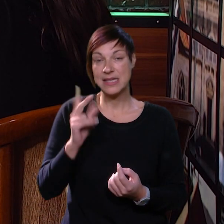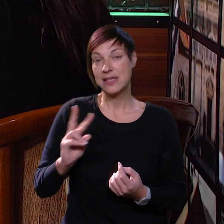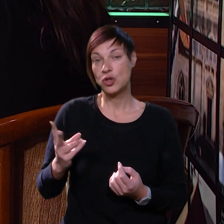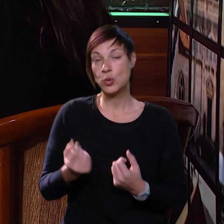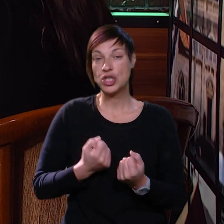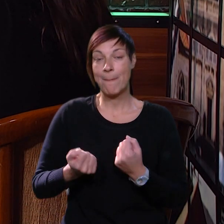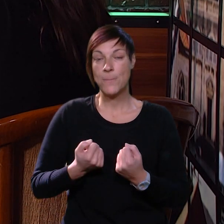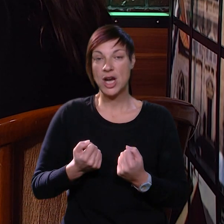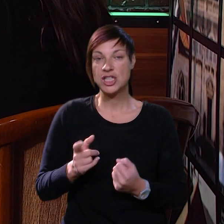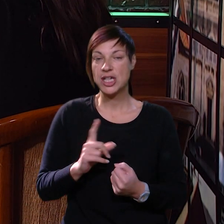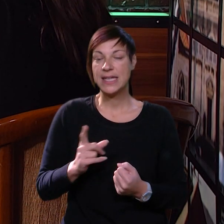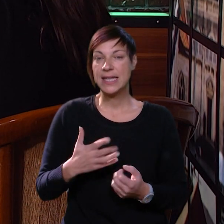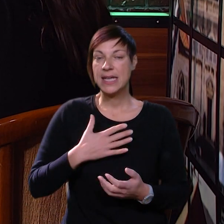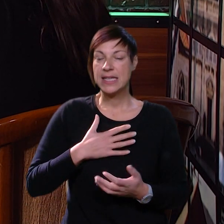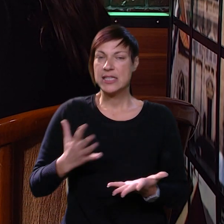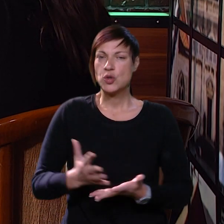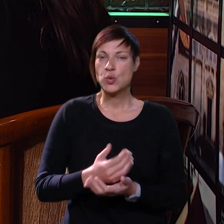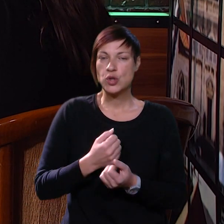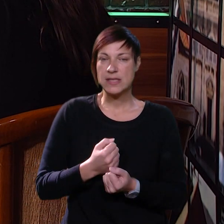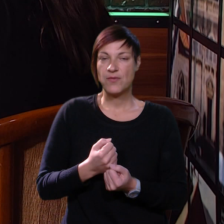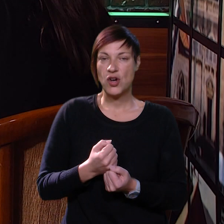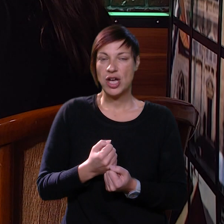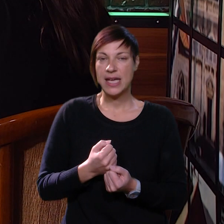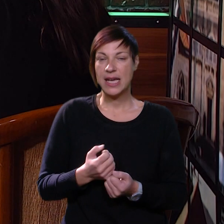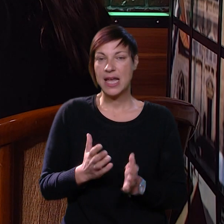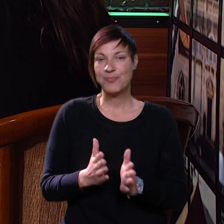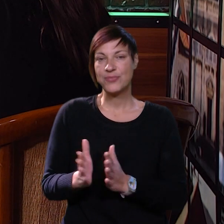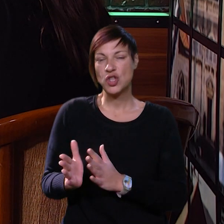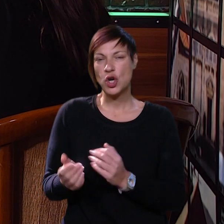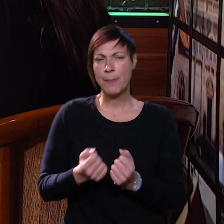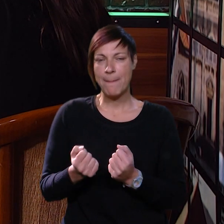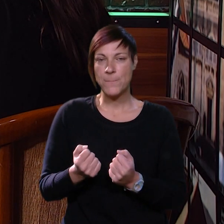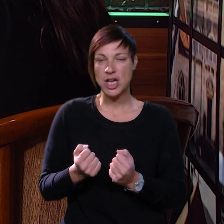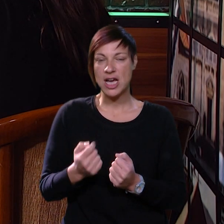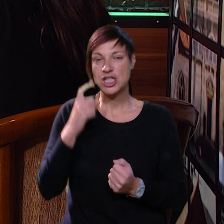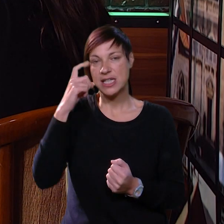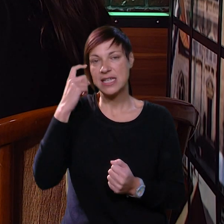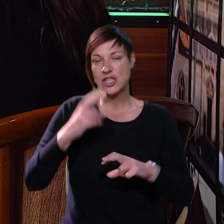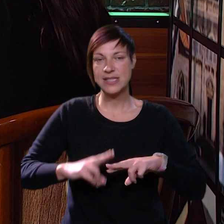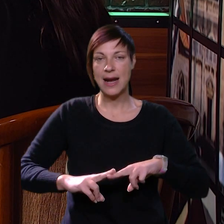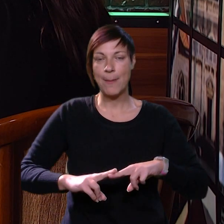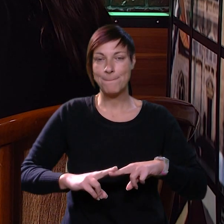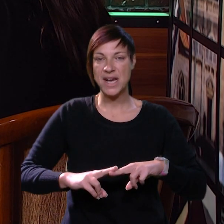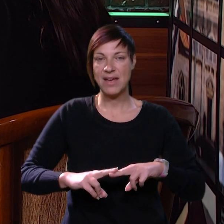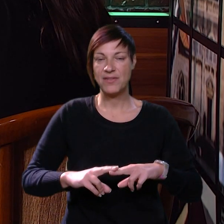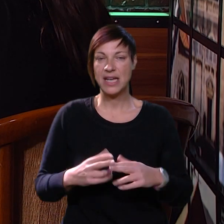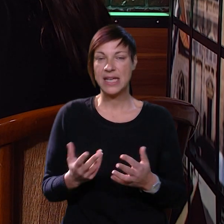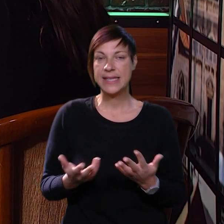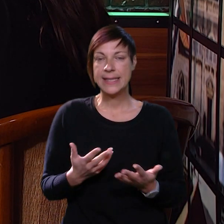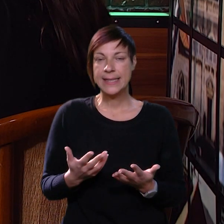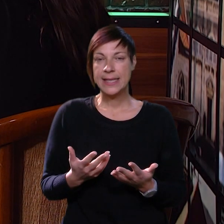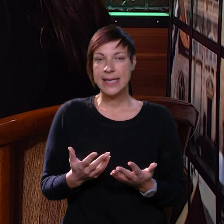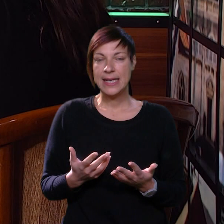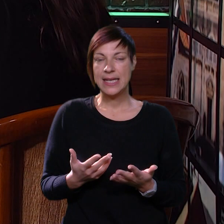se ne znaju drugačije ponašati. Dakle, da nisu usvojila neke norme ili neke socijalna pravila ili